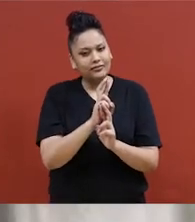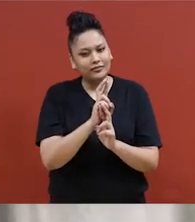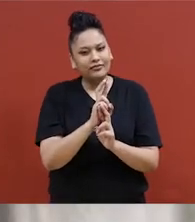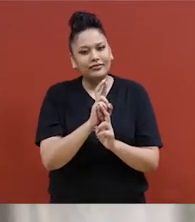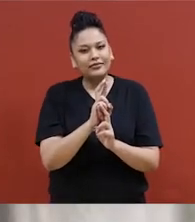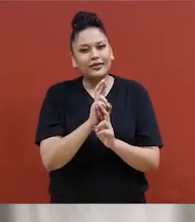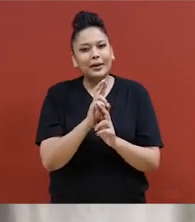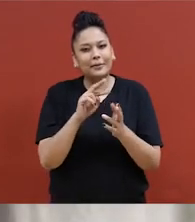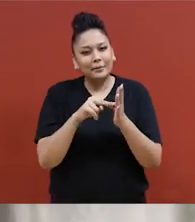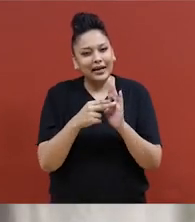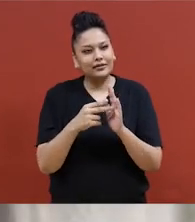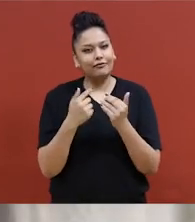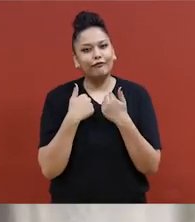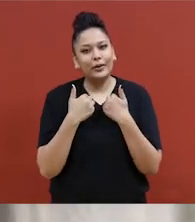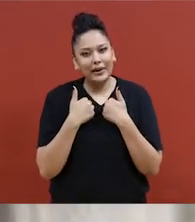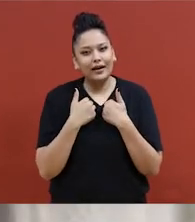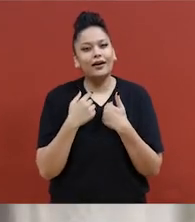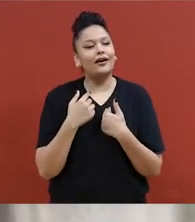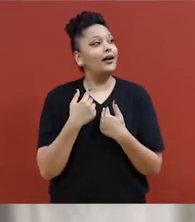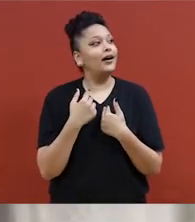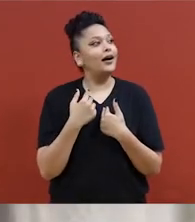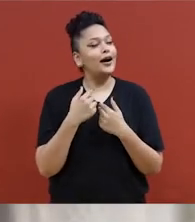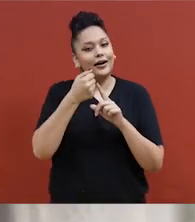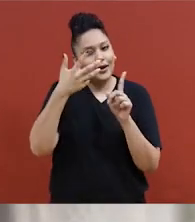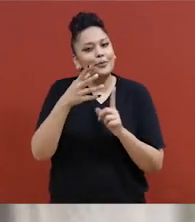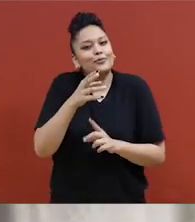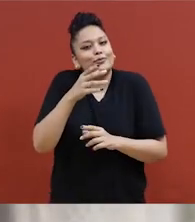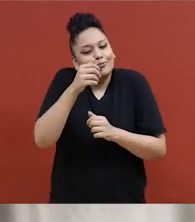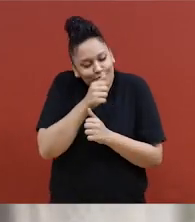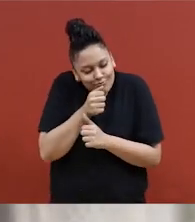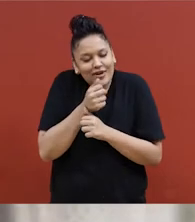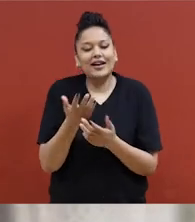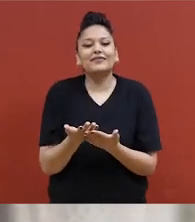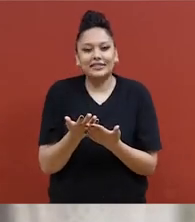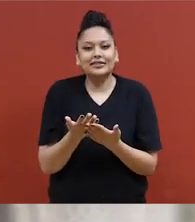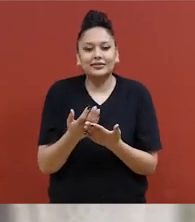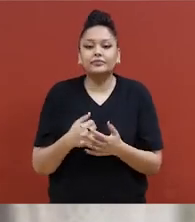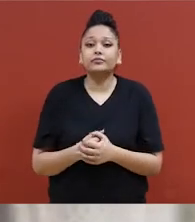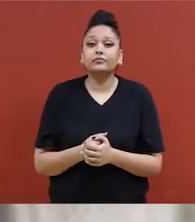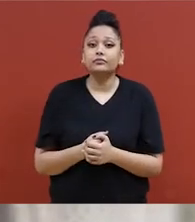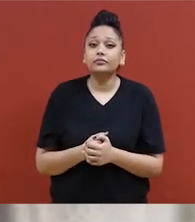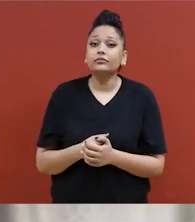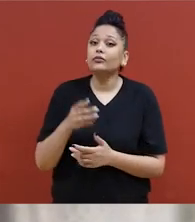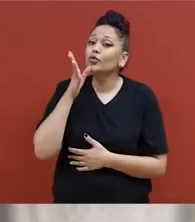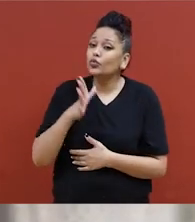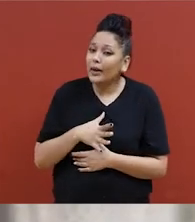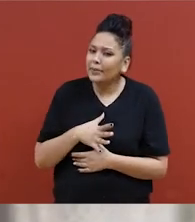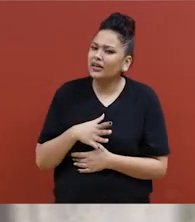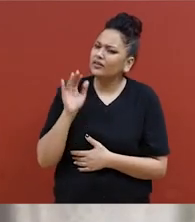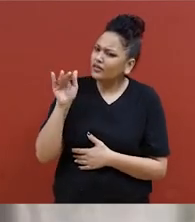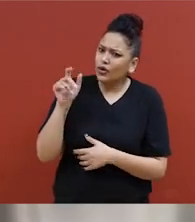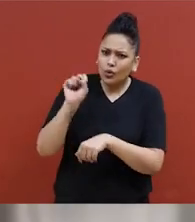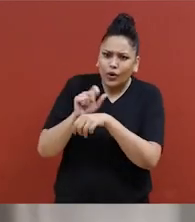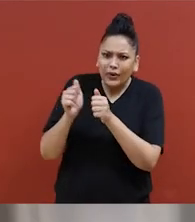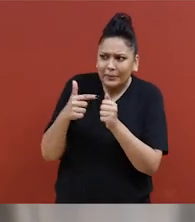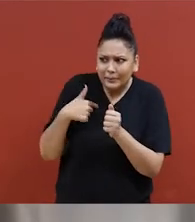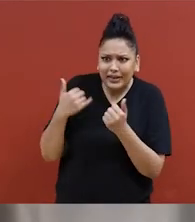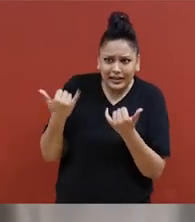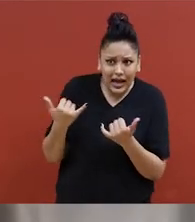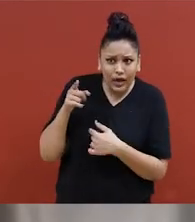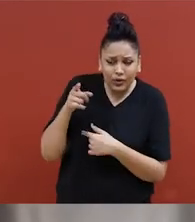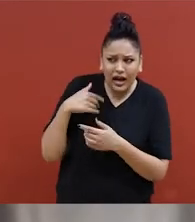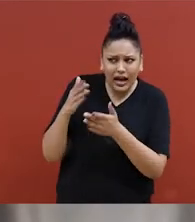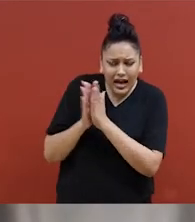La dame qui m'a aidée ce matin, j'ai demandé quelques minutes d'intimité. Et puis, je l'ai entendue, elle avait ouvert ma porte